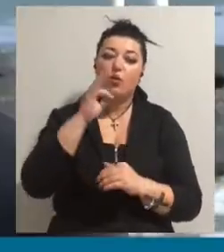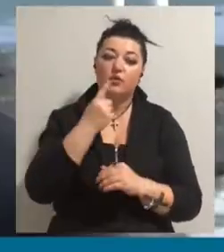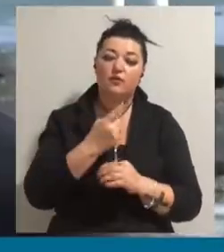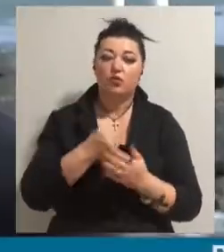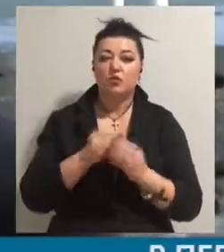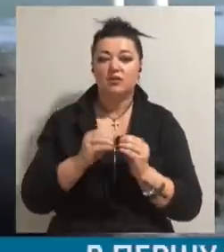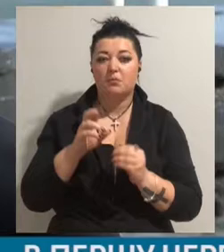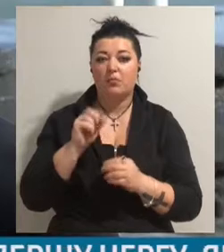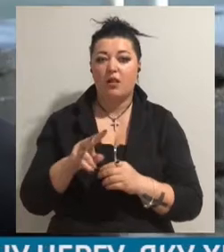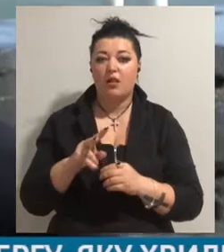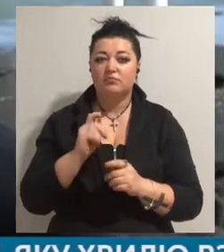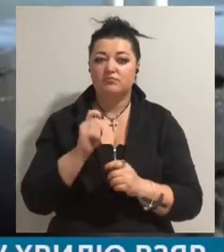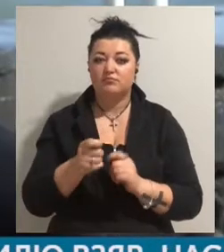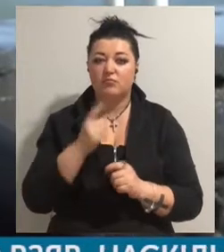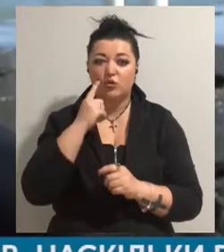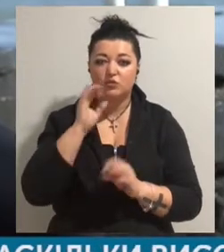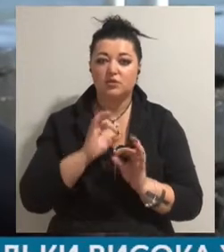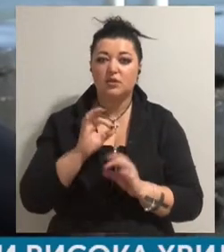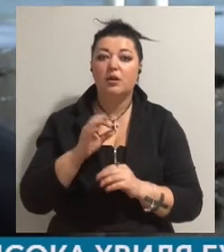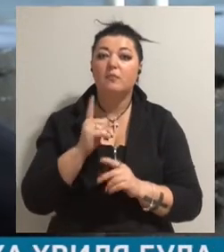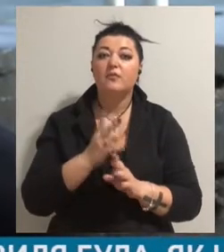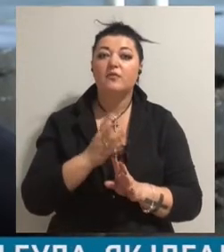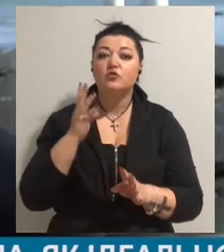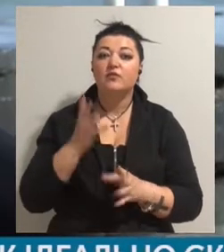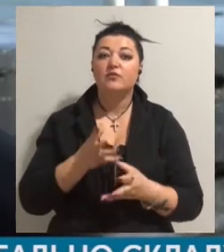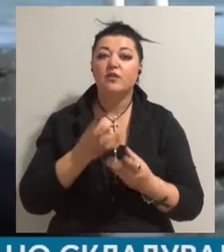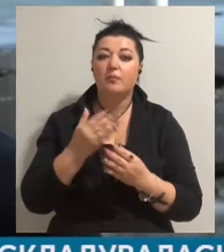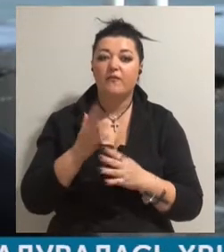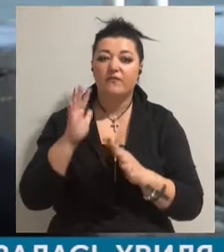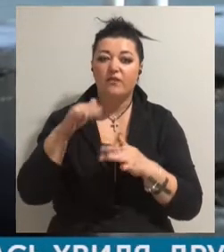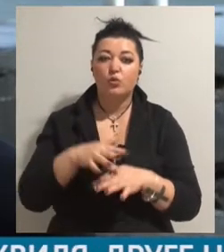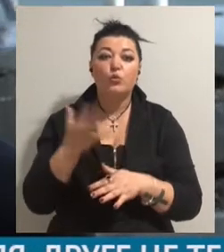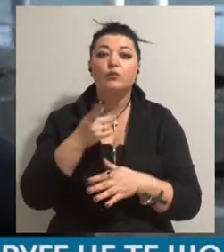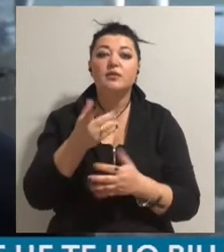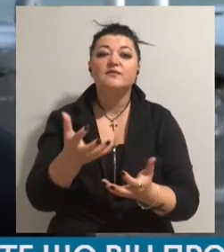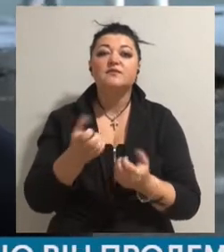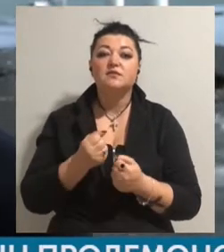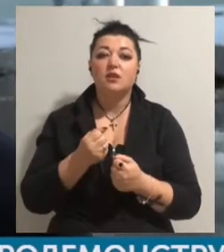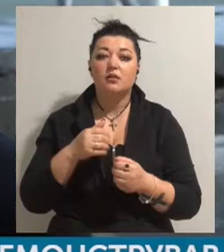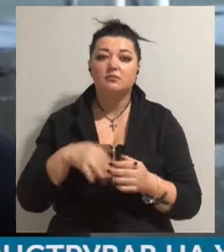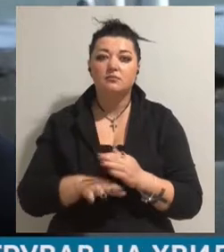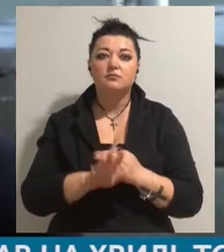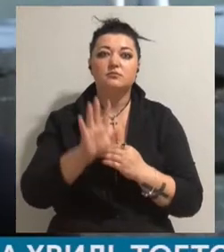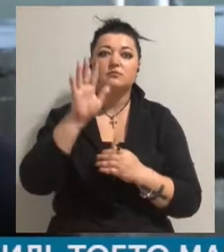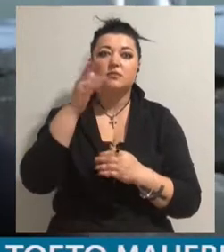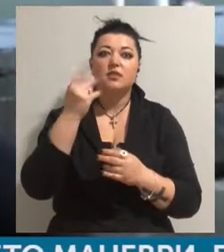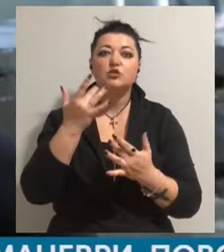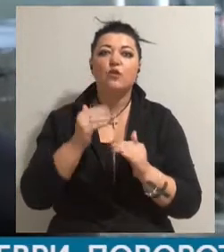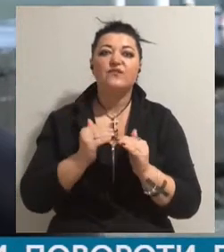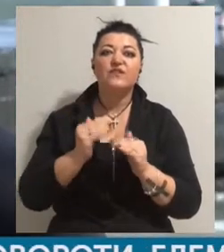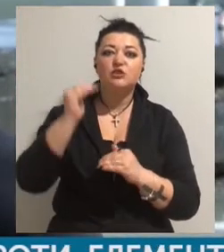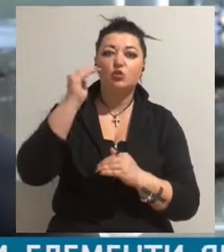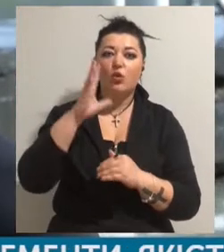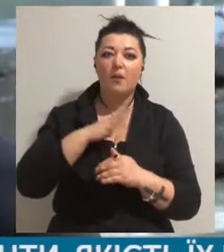В першу чергу влиять, яку волну взял райдер, наскільки високою була ця волна,